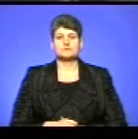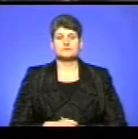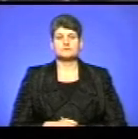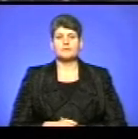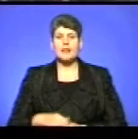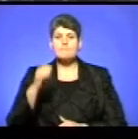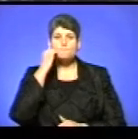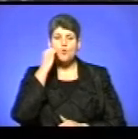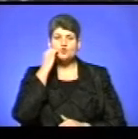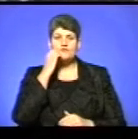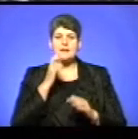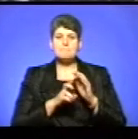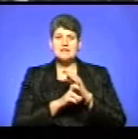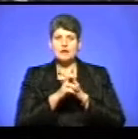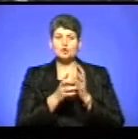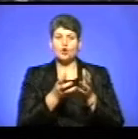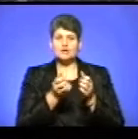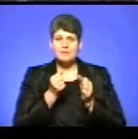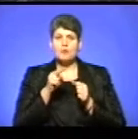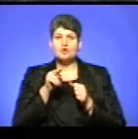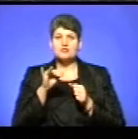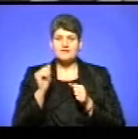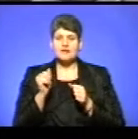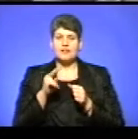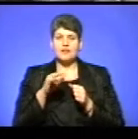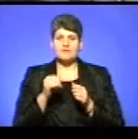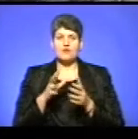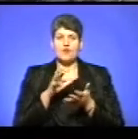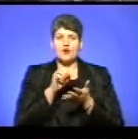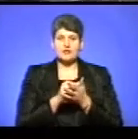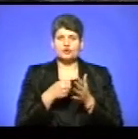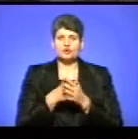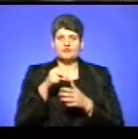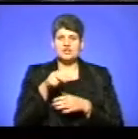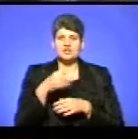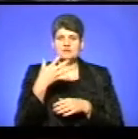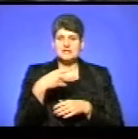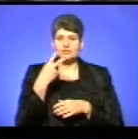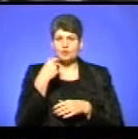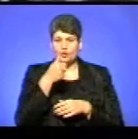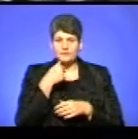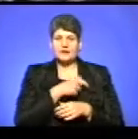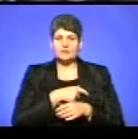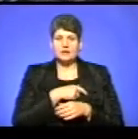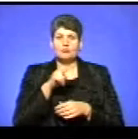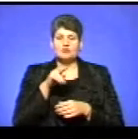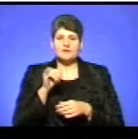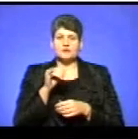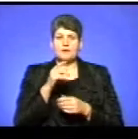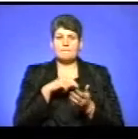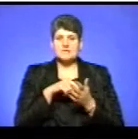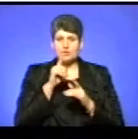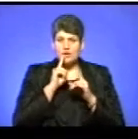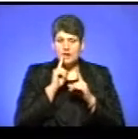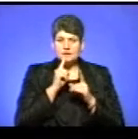Московський патріархат отримав Почаївську лавру в оренду до 2052 року. Депутат Почаївської міської ради Тарас Паляниця